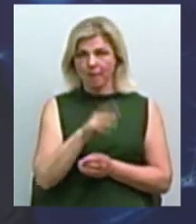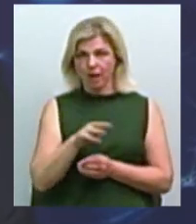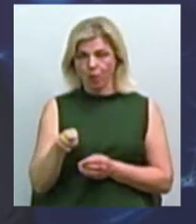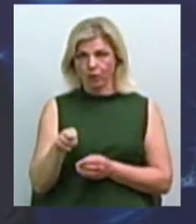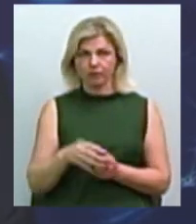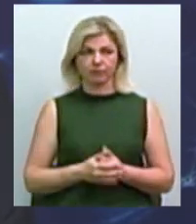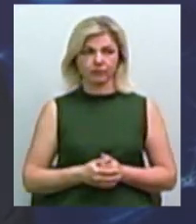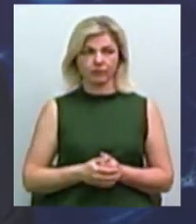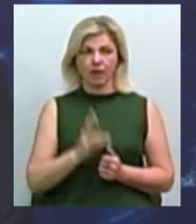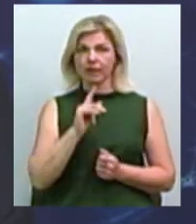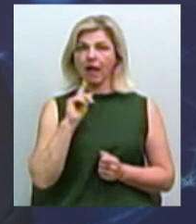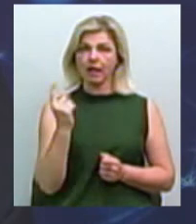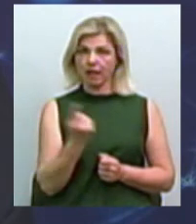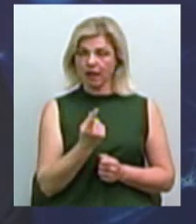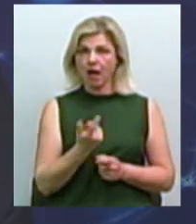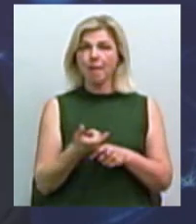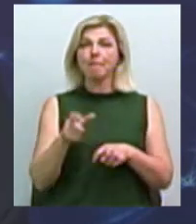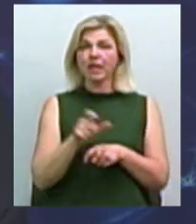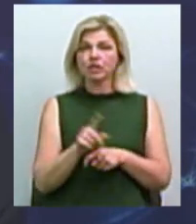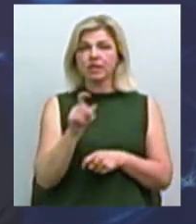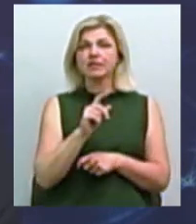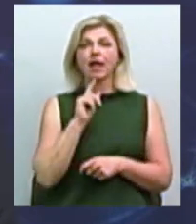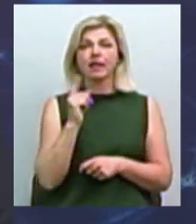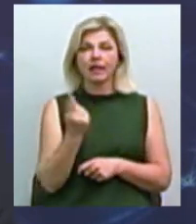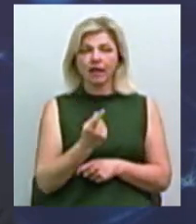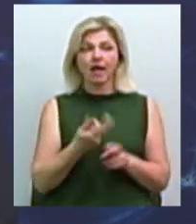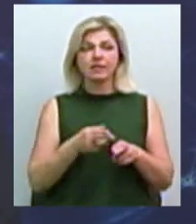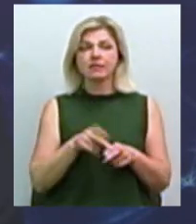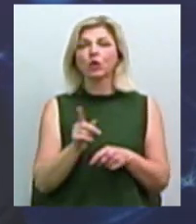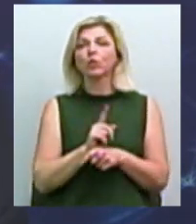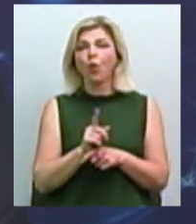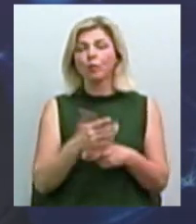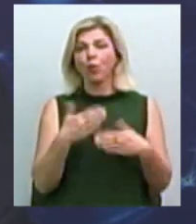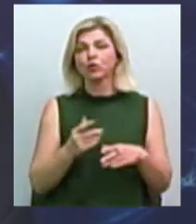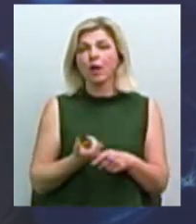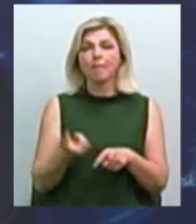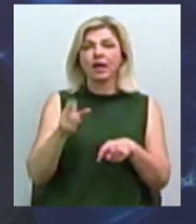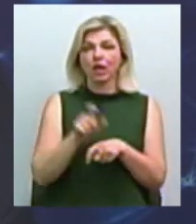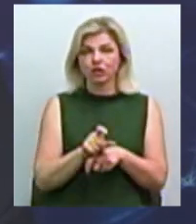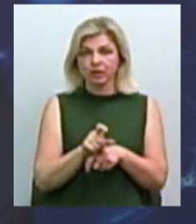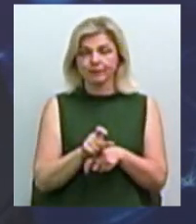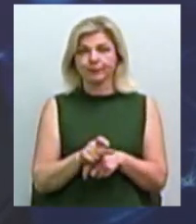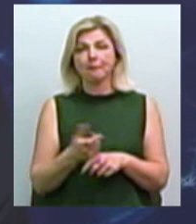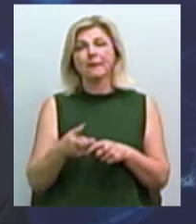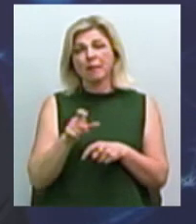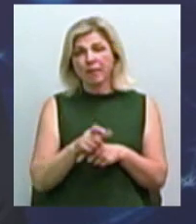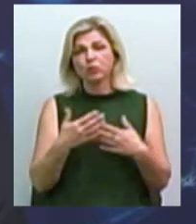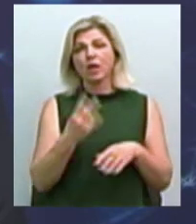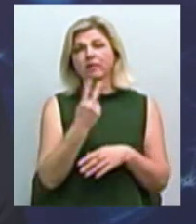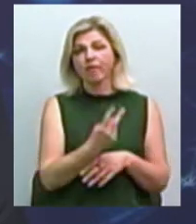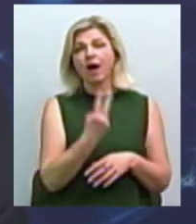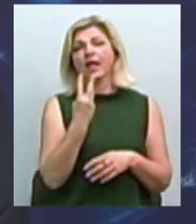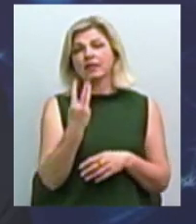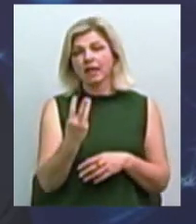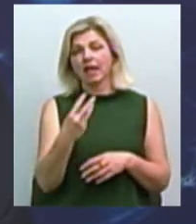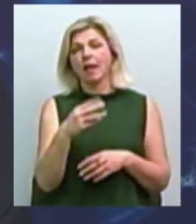більшість… На На рік. Більшість всього за рік уже ці норми перейшли, тому що воно, більшість вже 2-3 мільйони мають